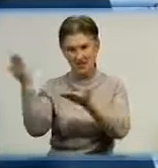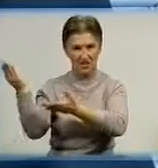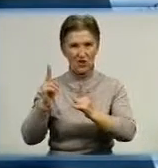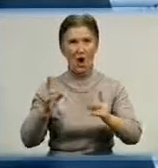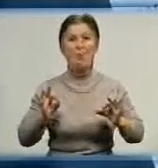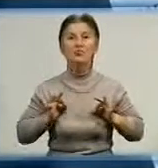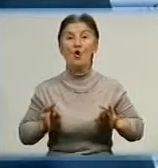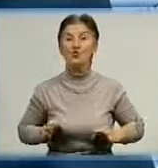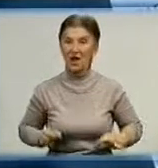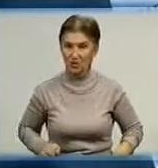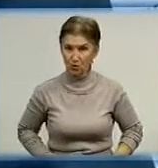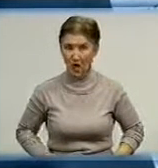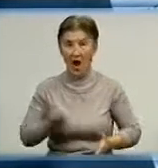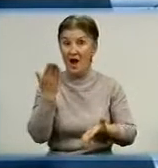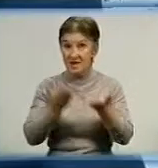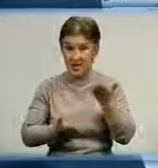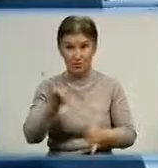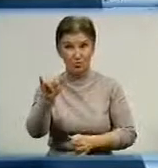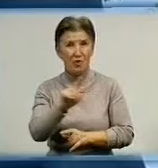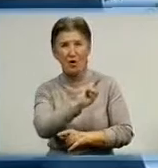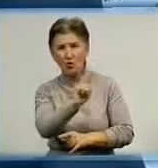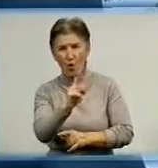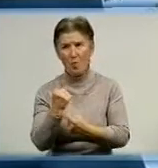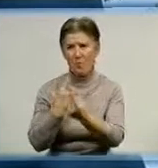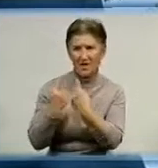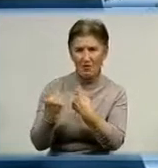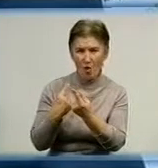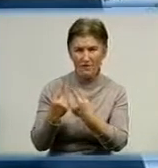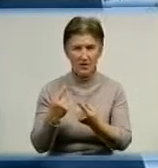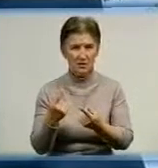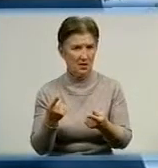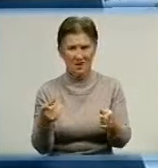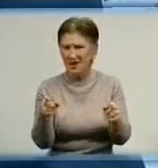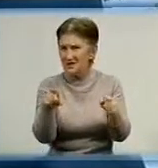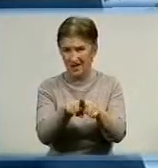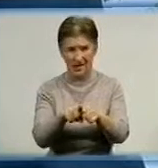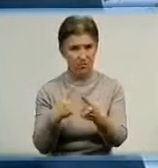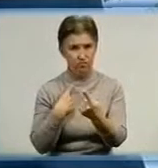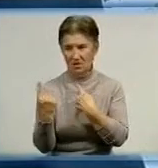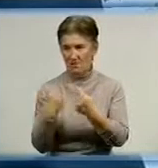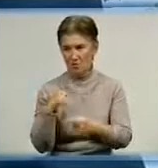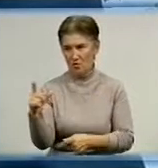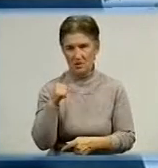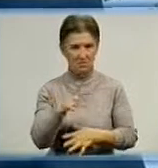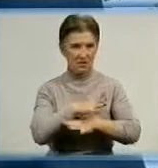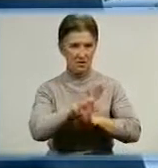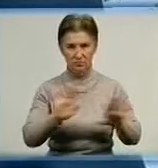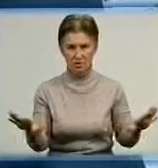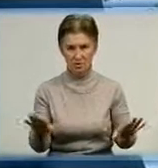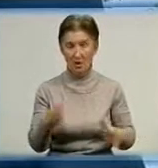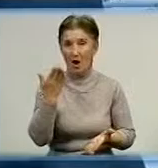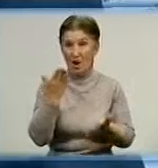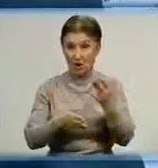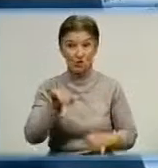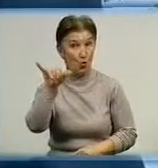з ним хтось проводив деякі перемовини, ніхто не проводив подібних перемовин з Артемом Стрижаковим. Якщо у